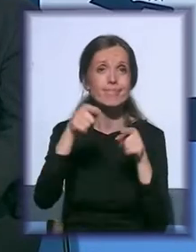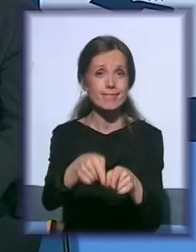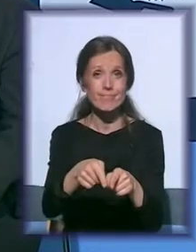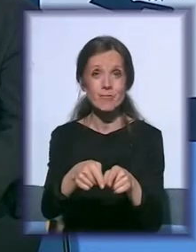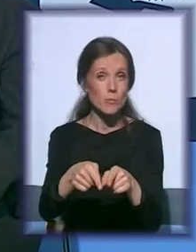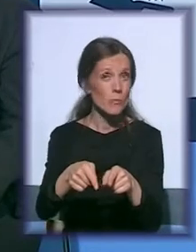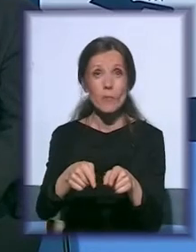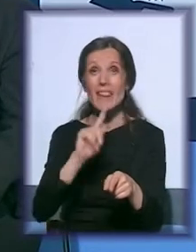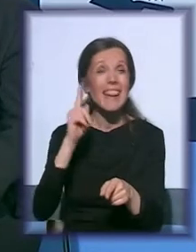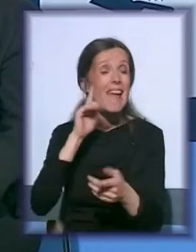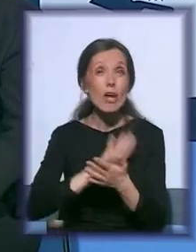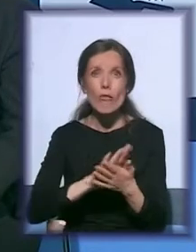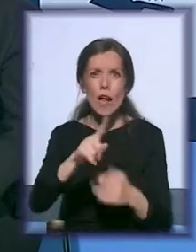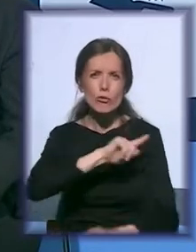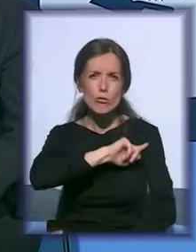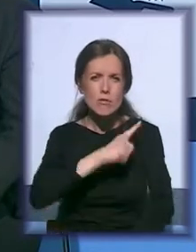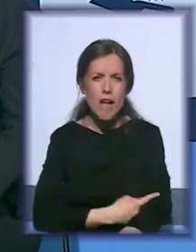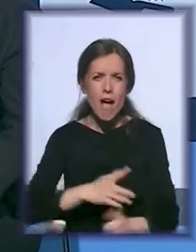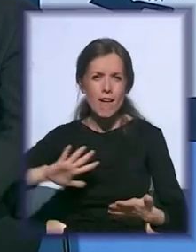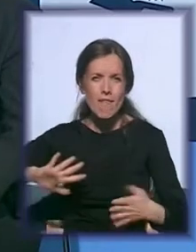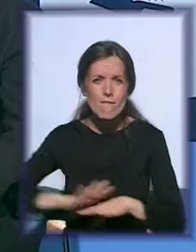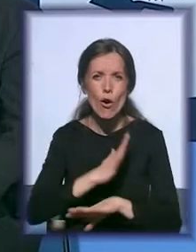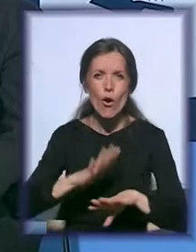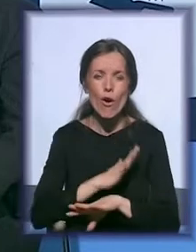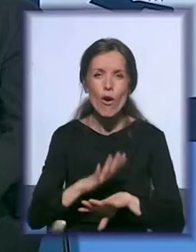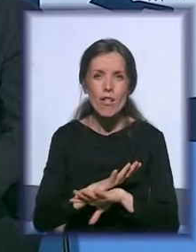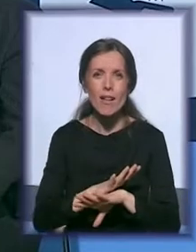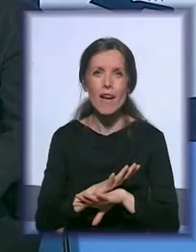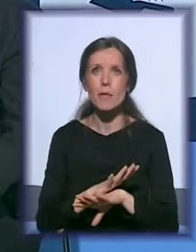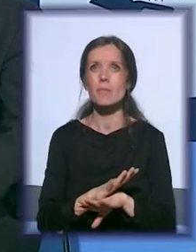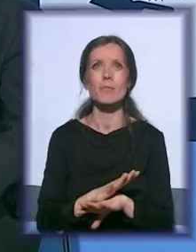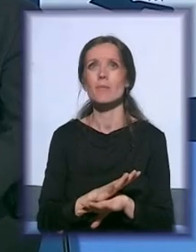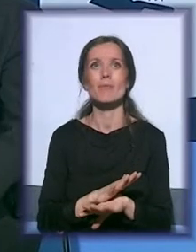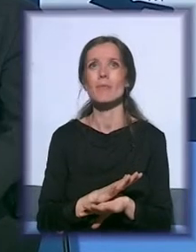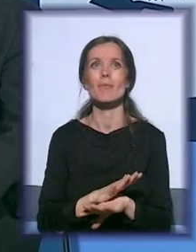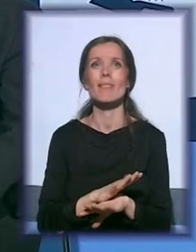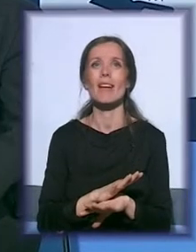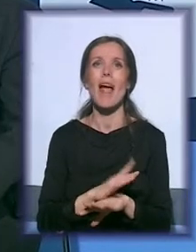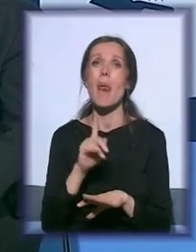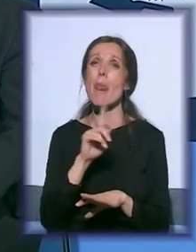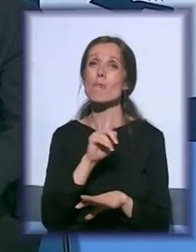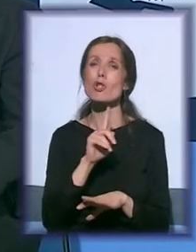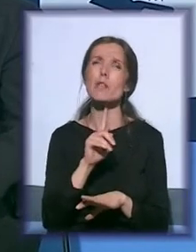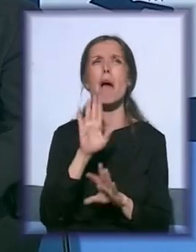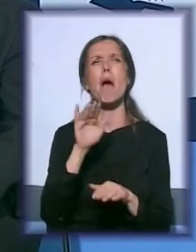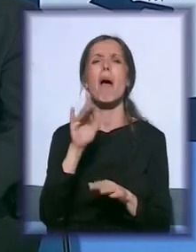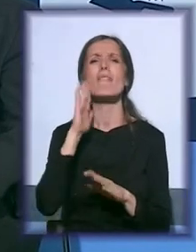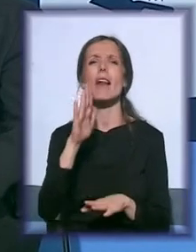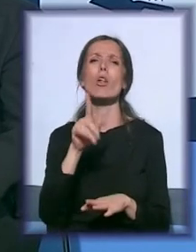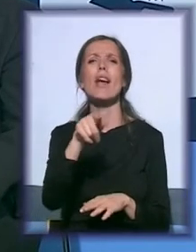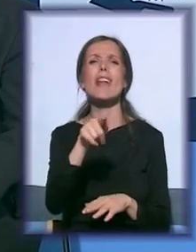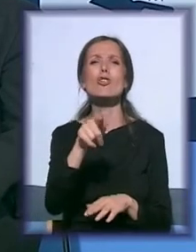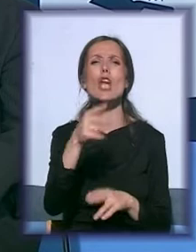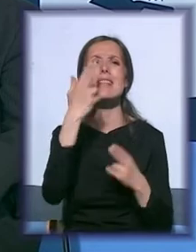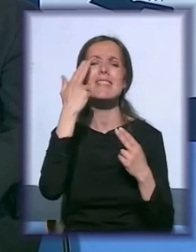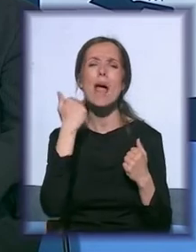Neverojatno je kojom snagom i jakom voljom oni, ne možete se uzdati u to da će slepa osoba nešto da previdi, da